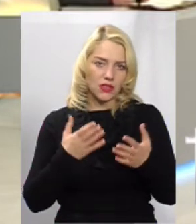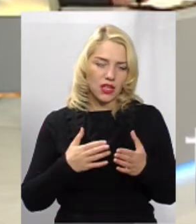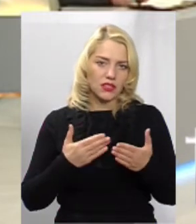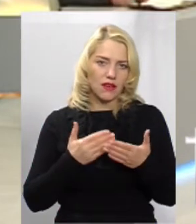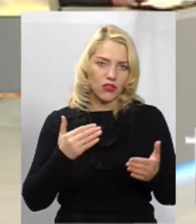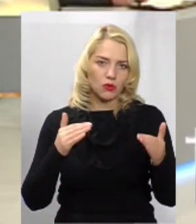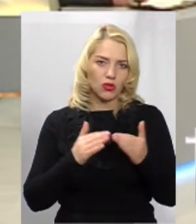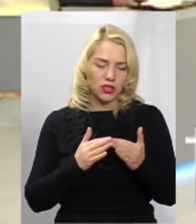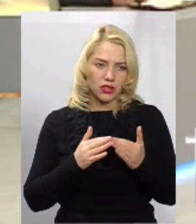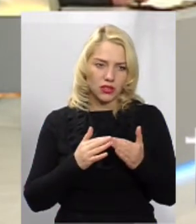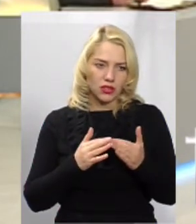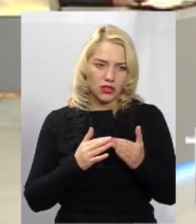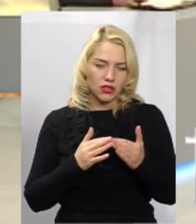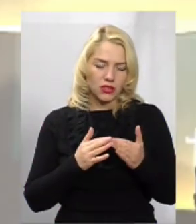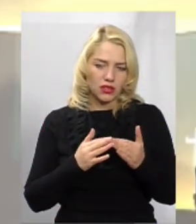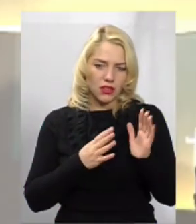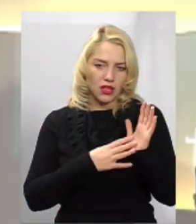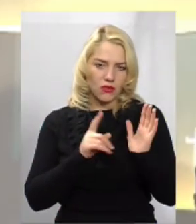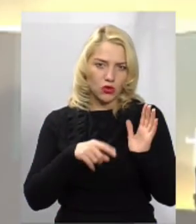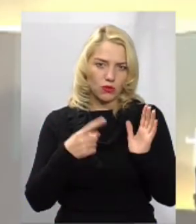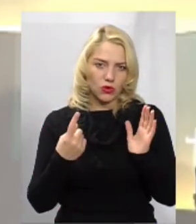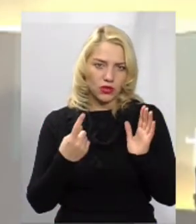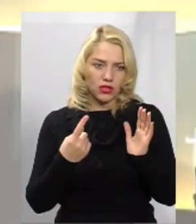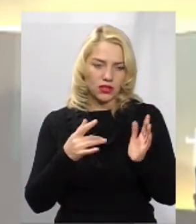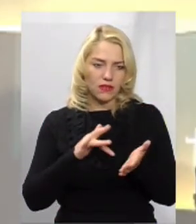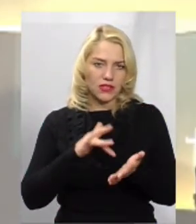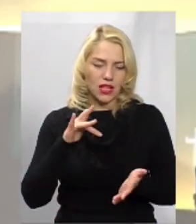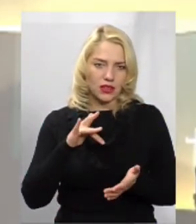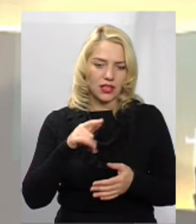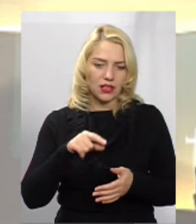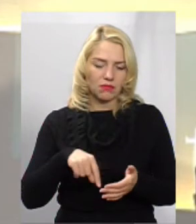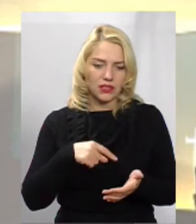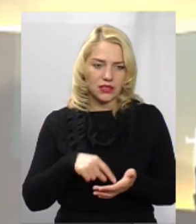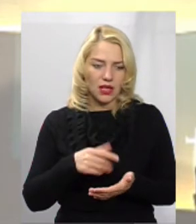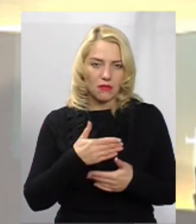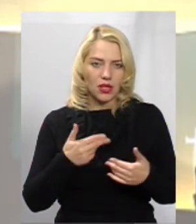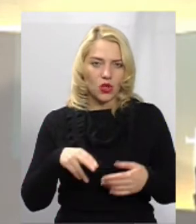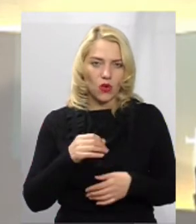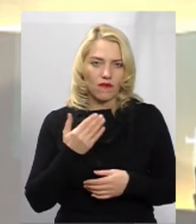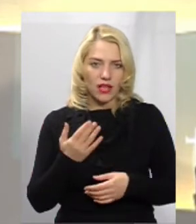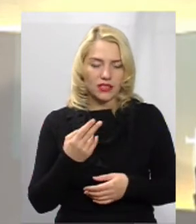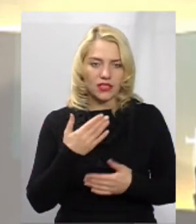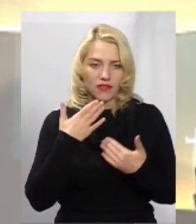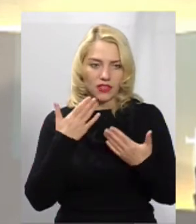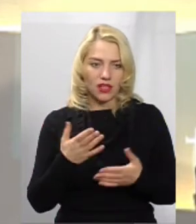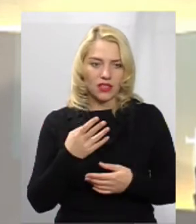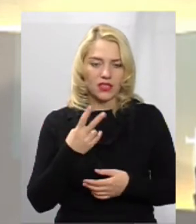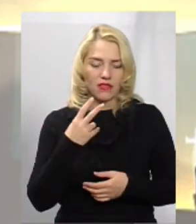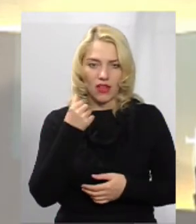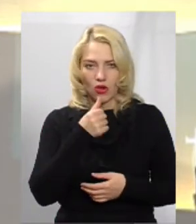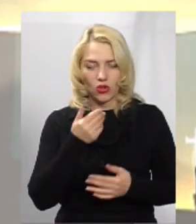будинку Подвіцька 9,1, що знаходиться в центрі міста. Знаю. Ми до вас зверталися два роки тому з цим